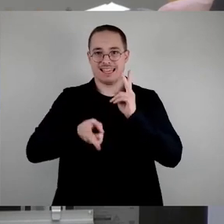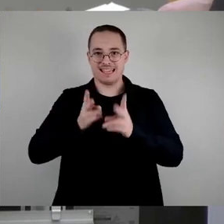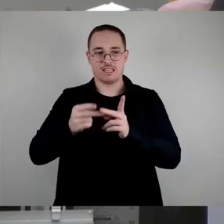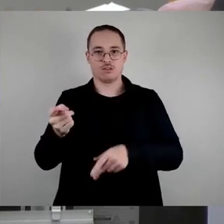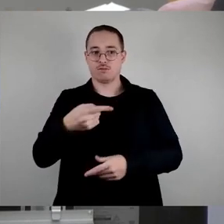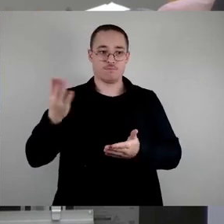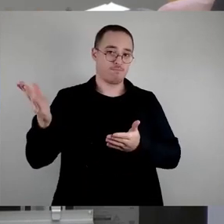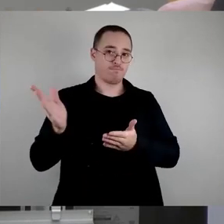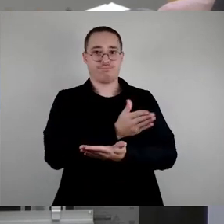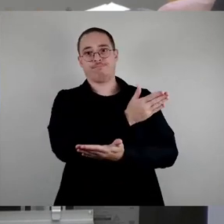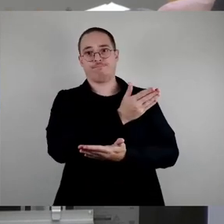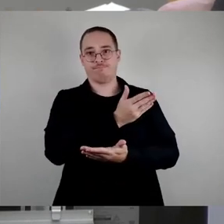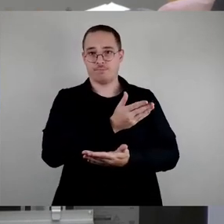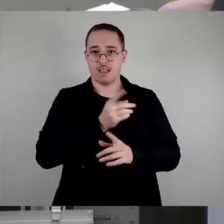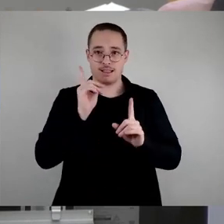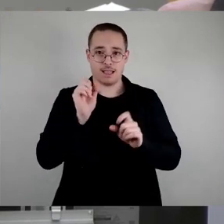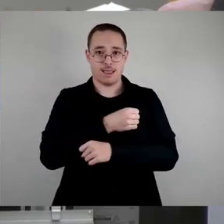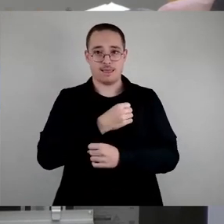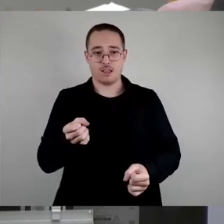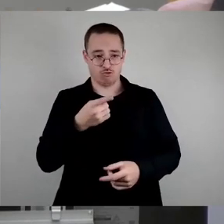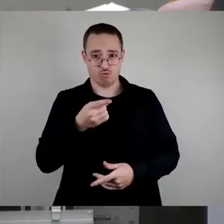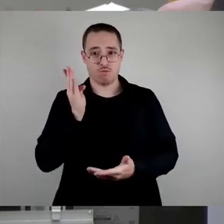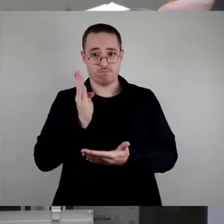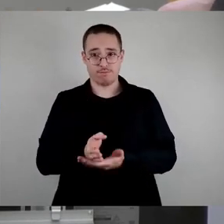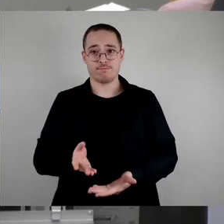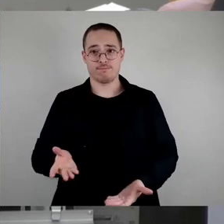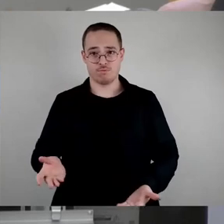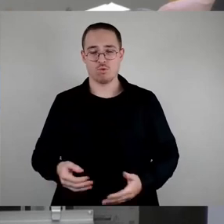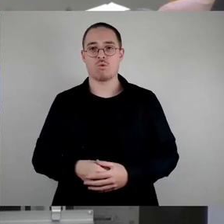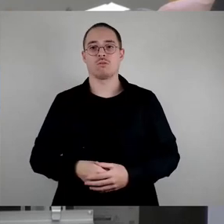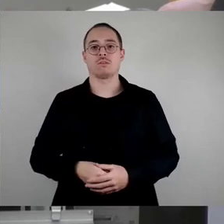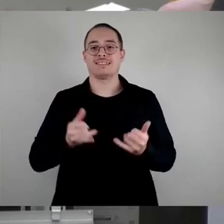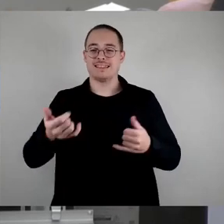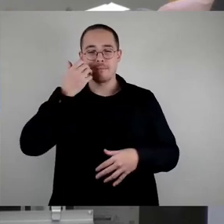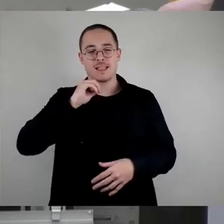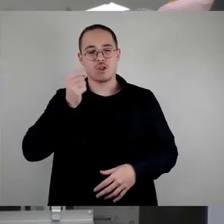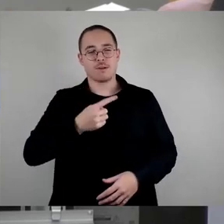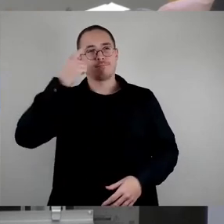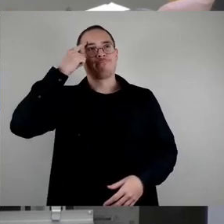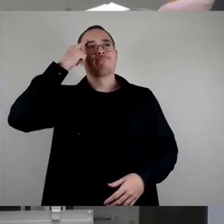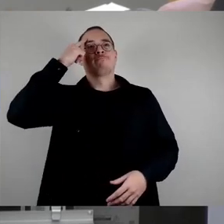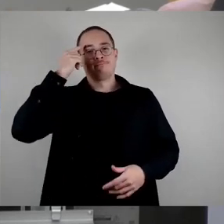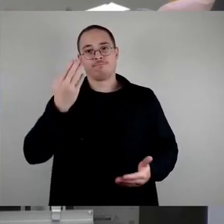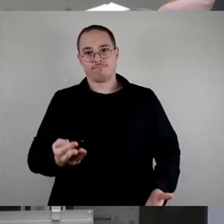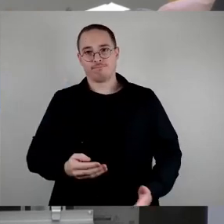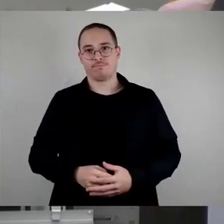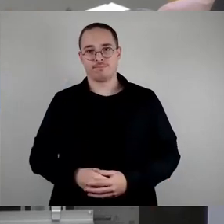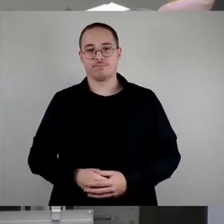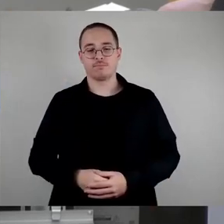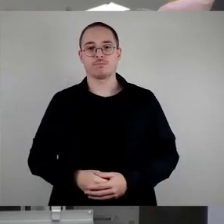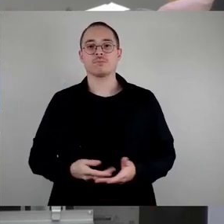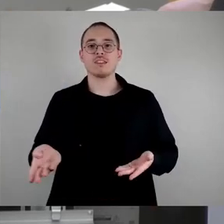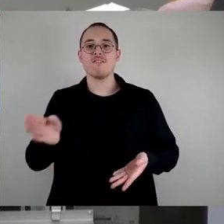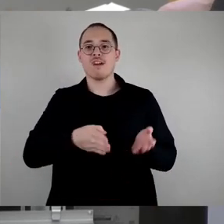interessant, sich das zu vergegenwärtigen. Es ist eben so, dass eine Verpackungssteuer ist eine